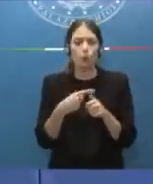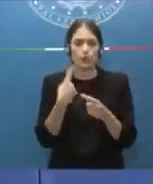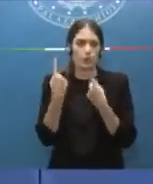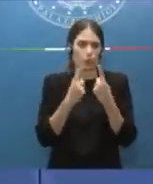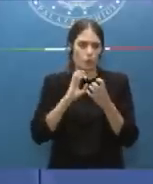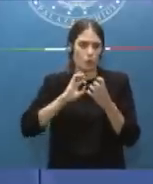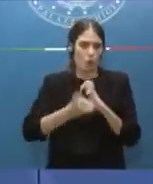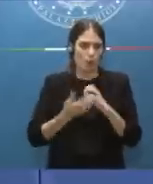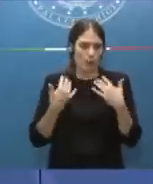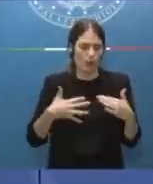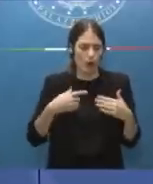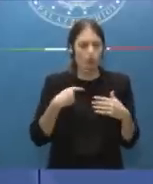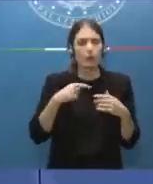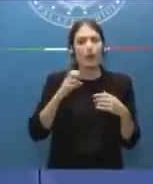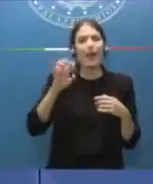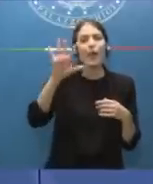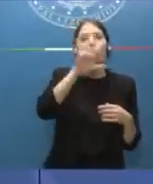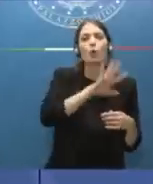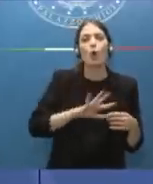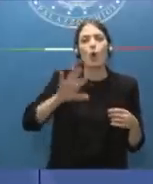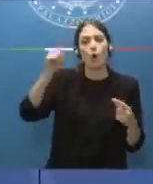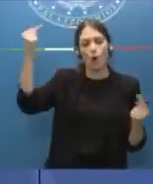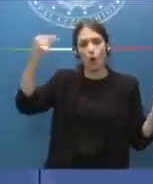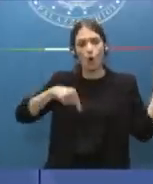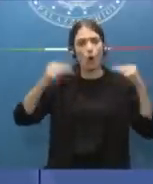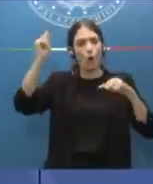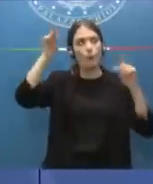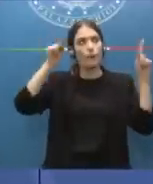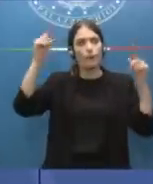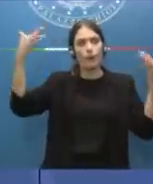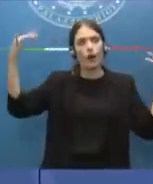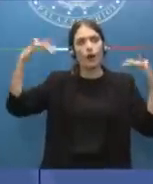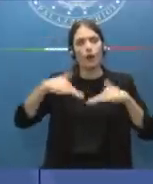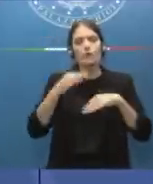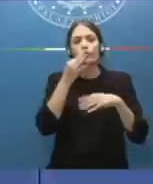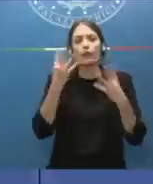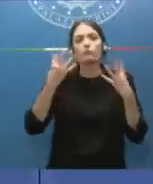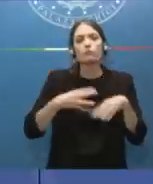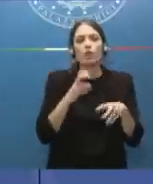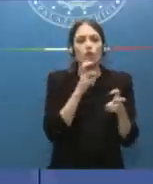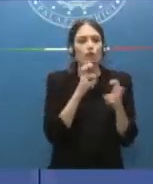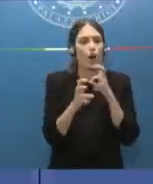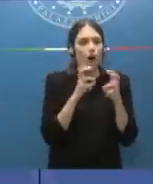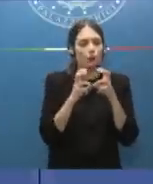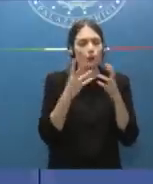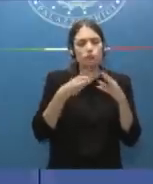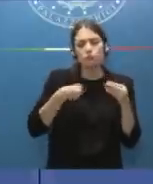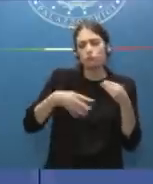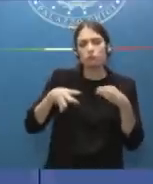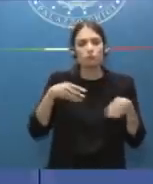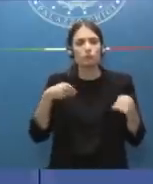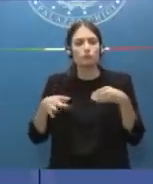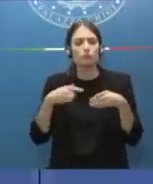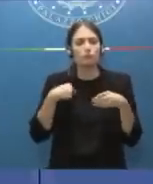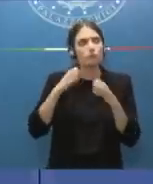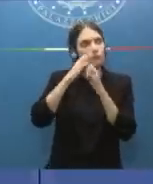complessa, arrivavano da tutta Europa. E si erano organizzati con delle chat, no? Si scrivevano. E io ho